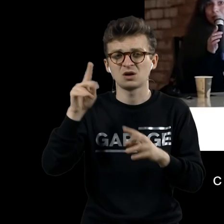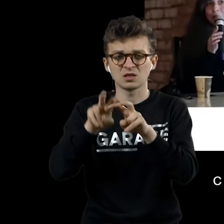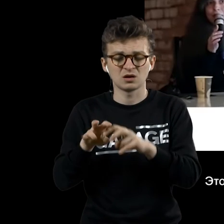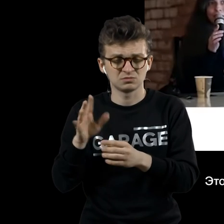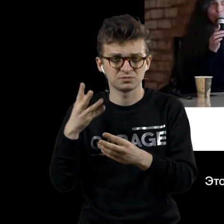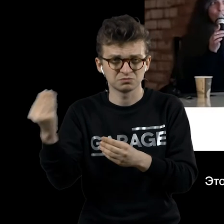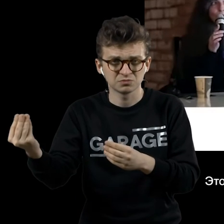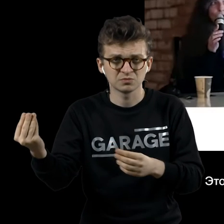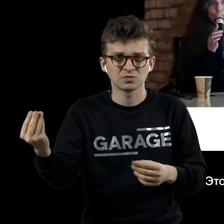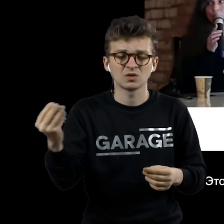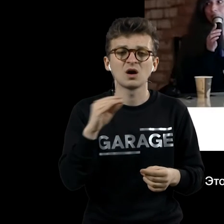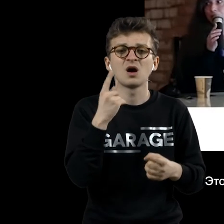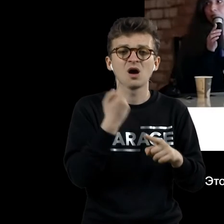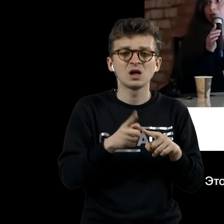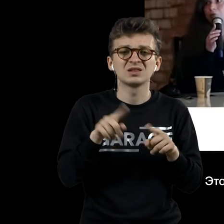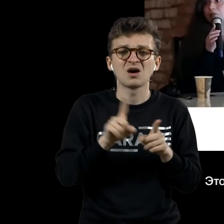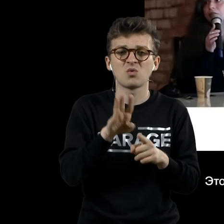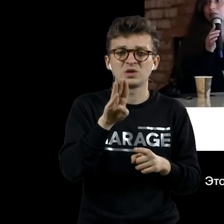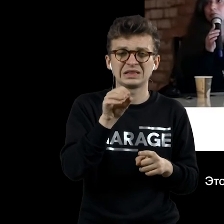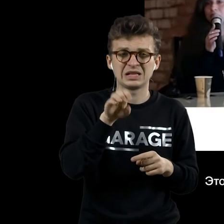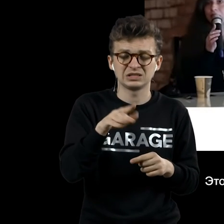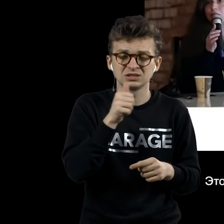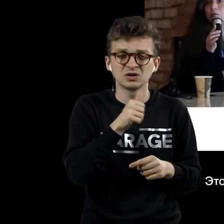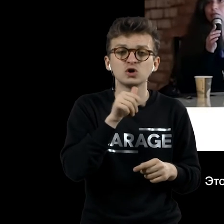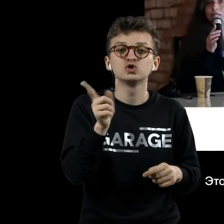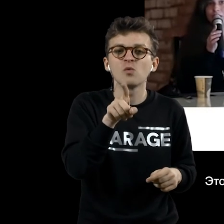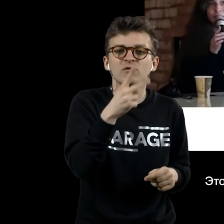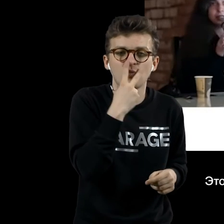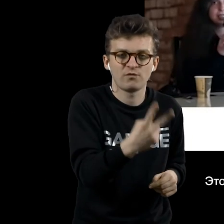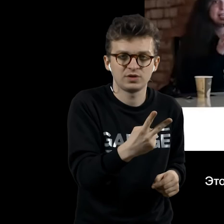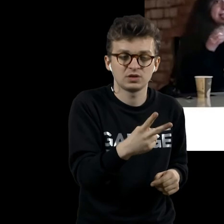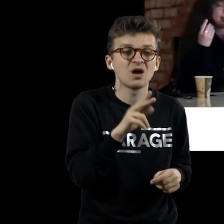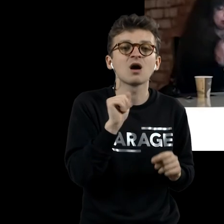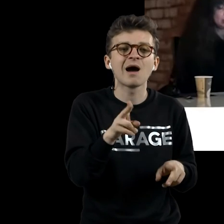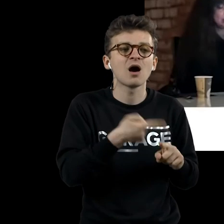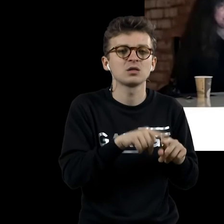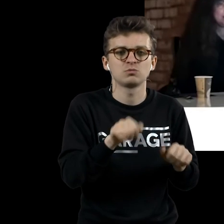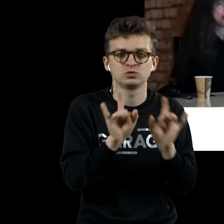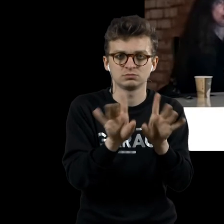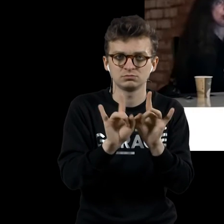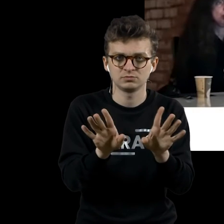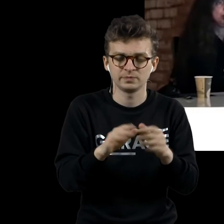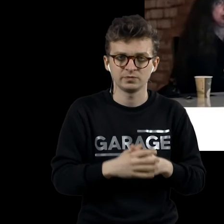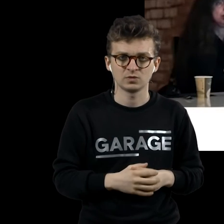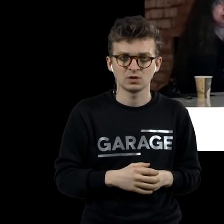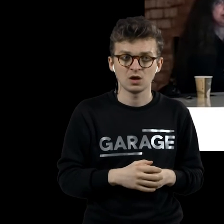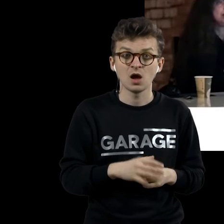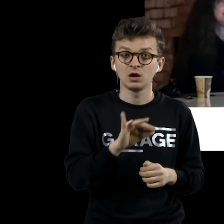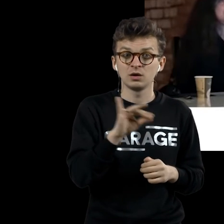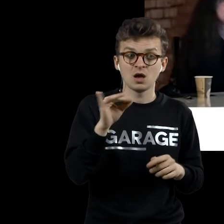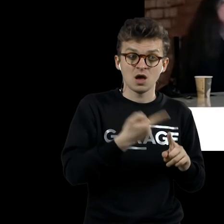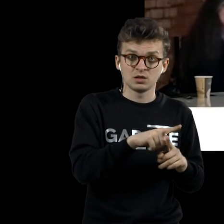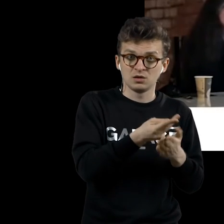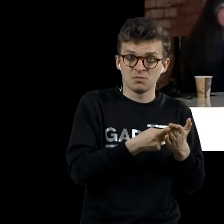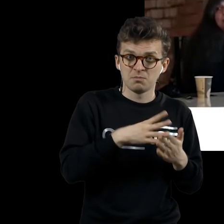трактовками. То есть это тоже такой тест, что вы увидите, как ее можно толковать. И, опять-таки, поскольку работа сделана на